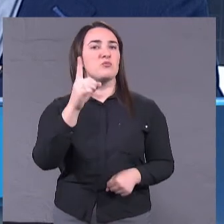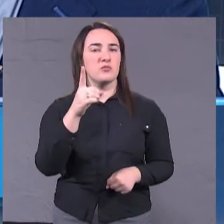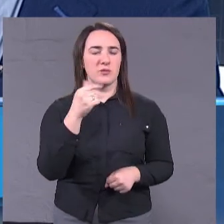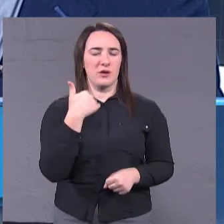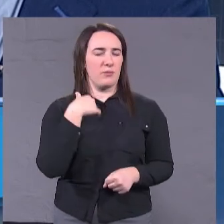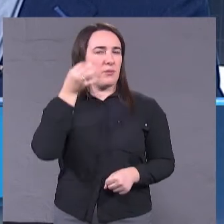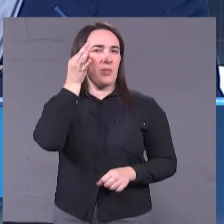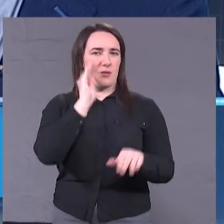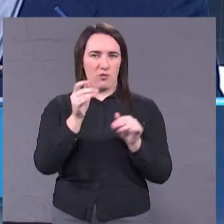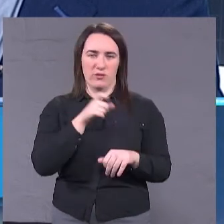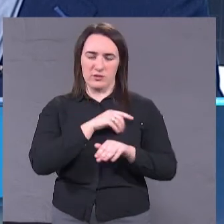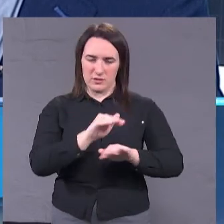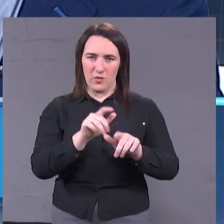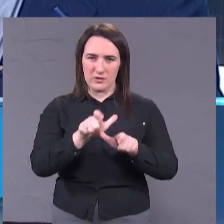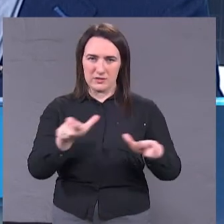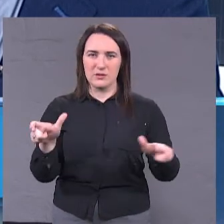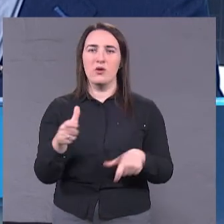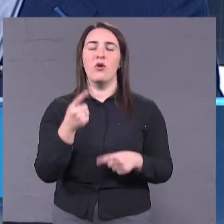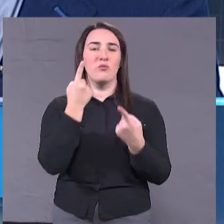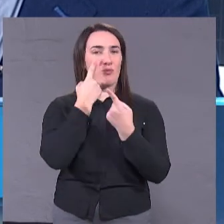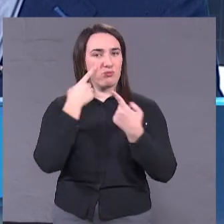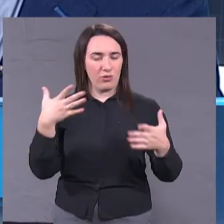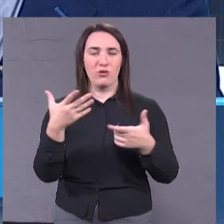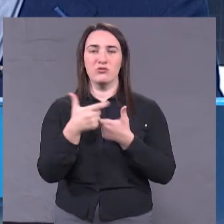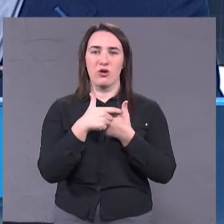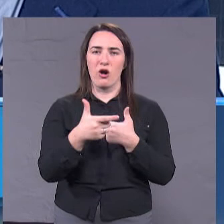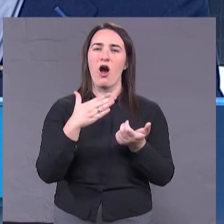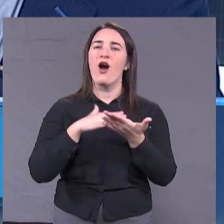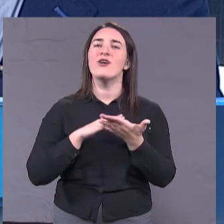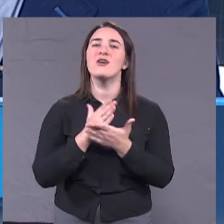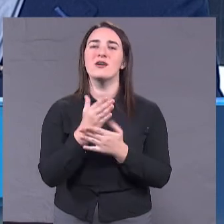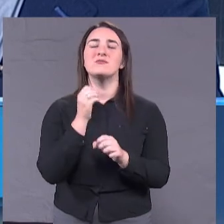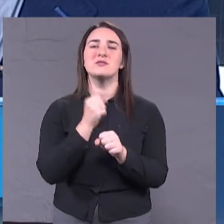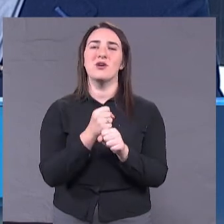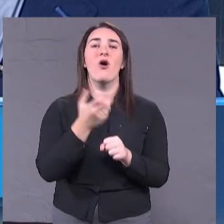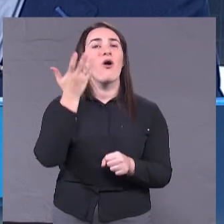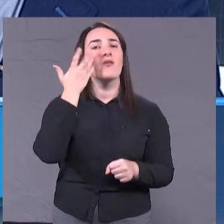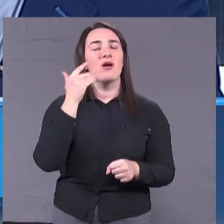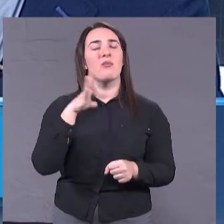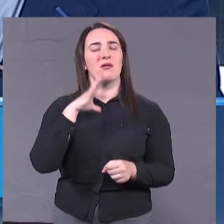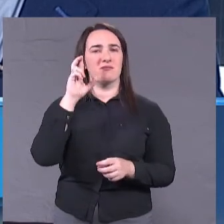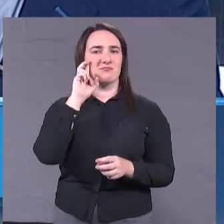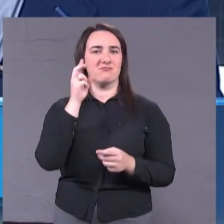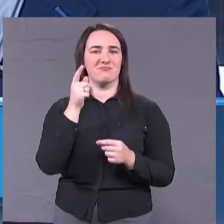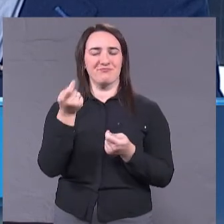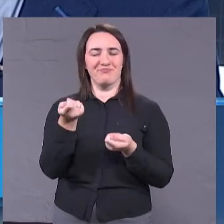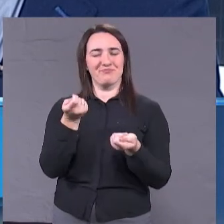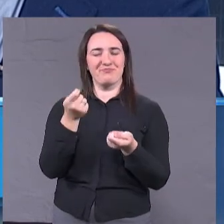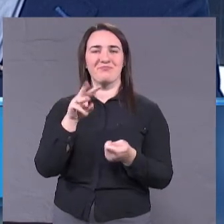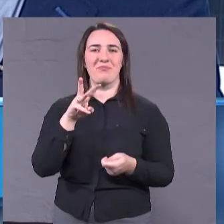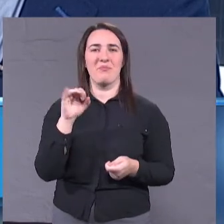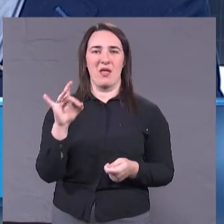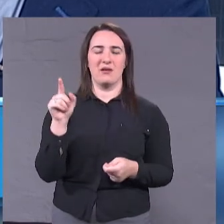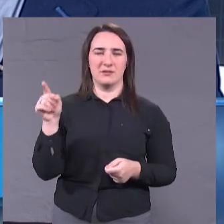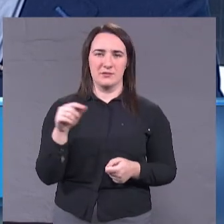дійситом, що більшість дорог качічно зроблені були в каденцію мэра Гурлицца. Тому на